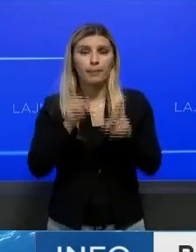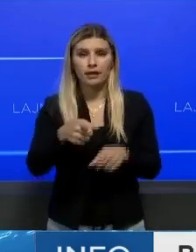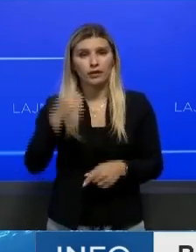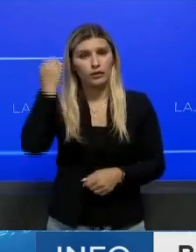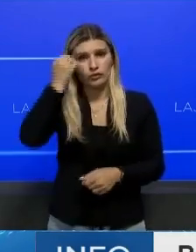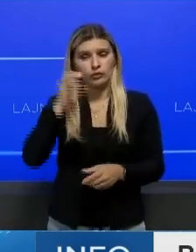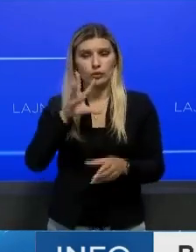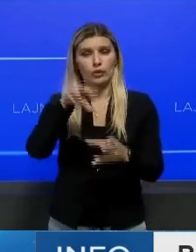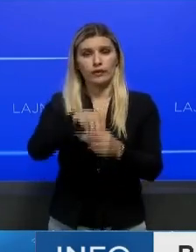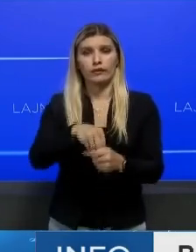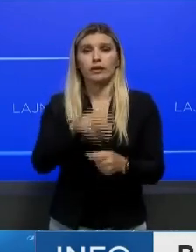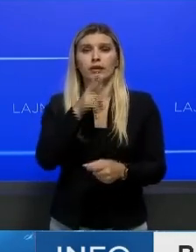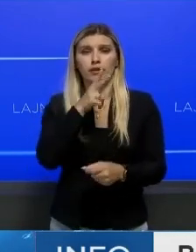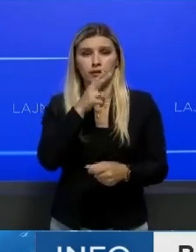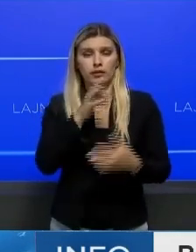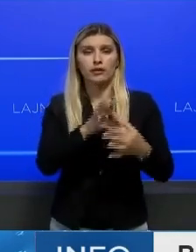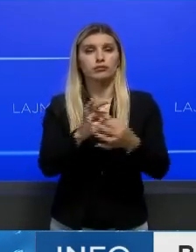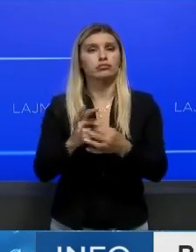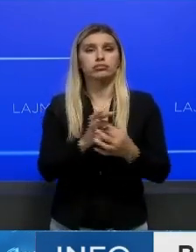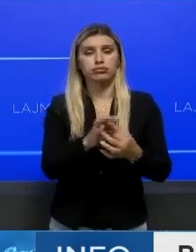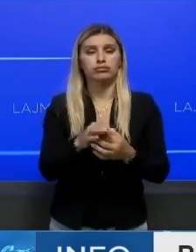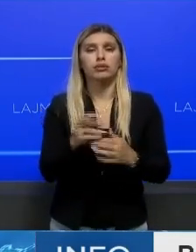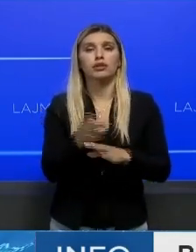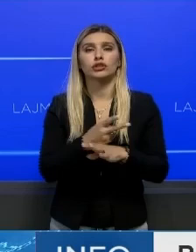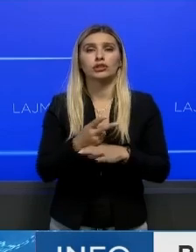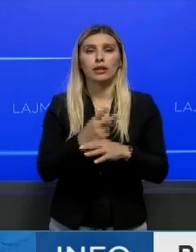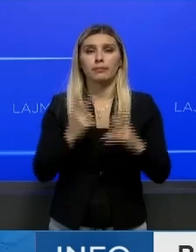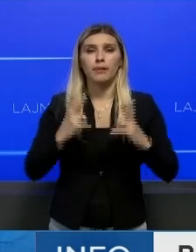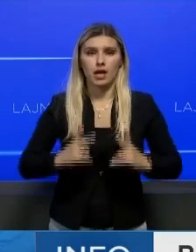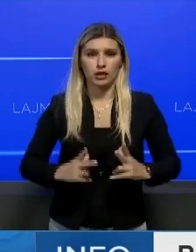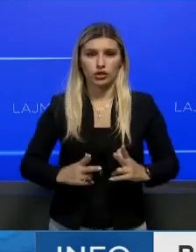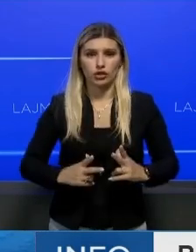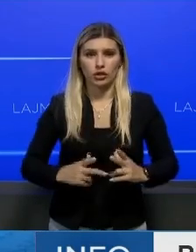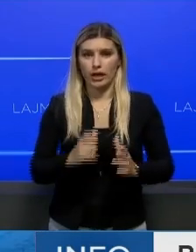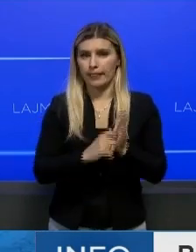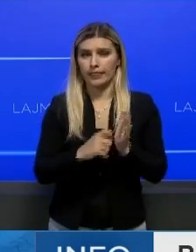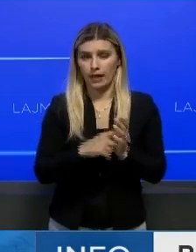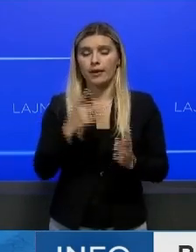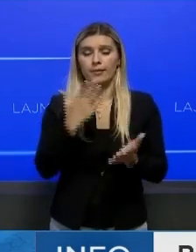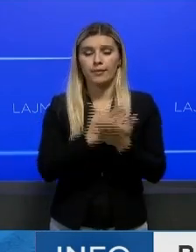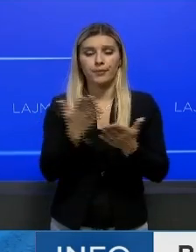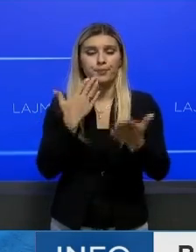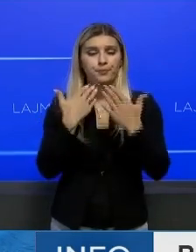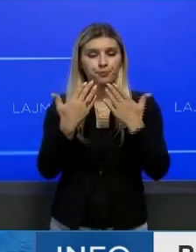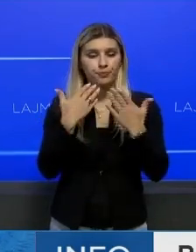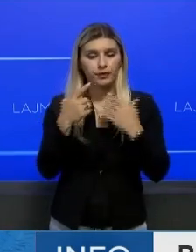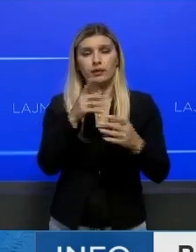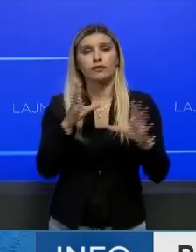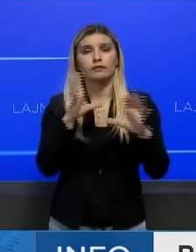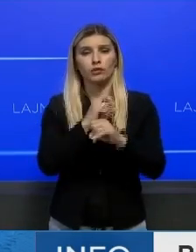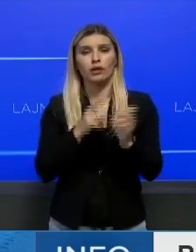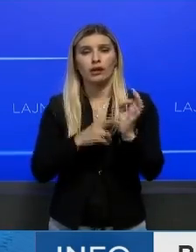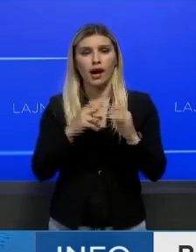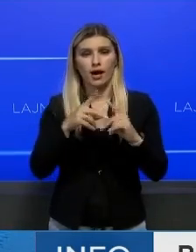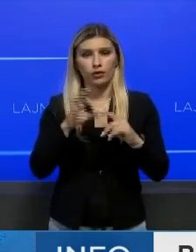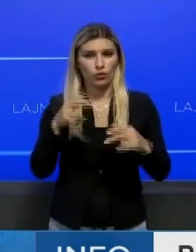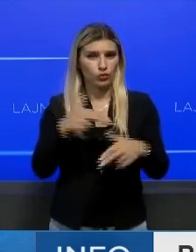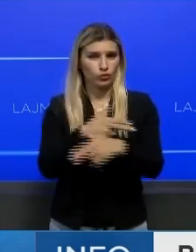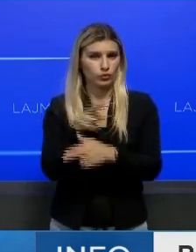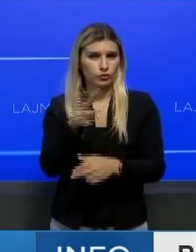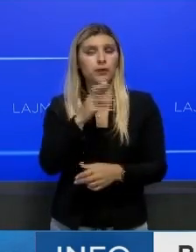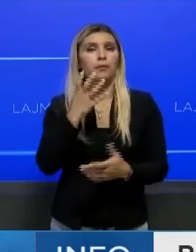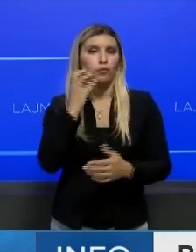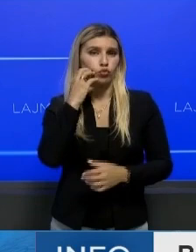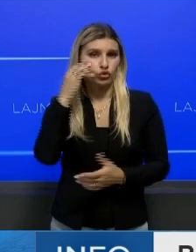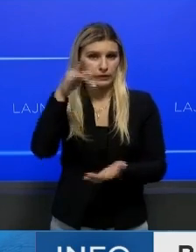përfshiet në mekanizmin e partneritetit përpache. Në konferencen për media, pas takimit me sekretarin e përgjyshëm të Natos, Jens Stoltenberg në